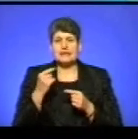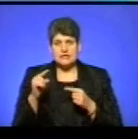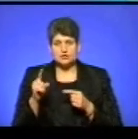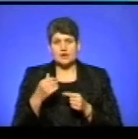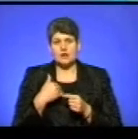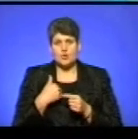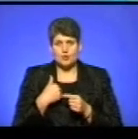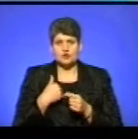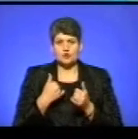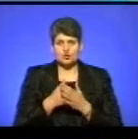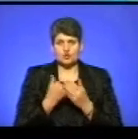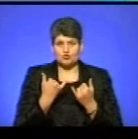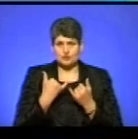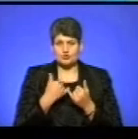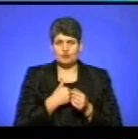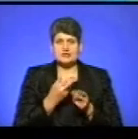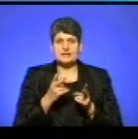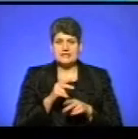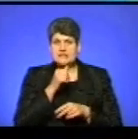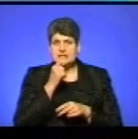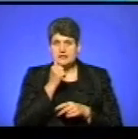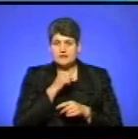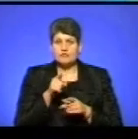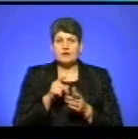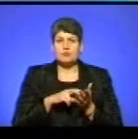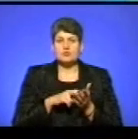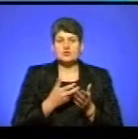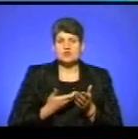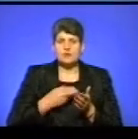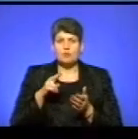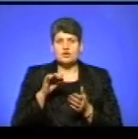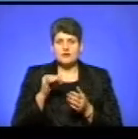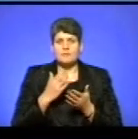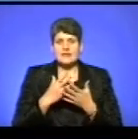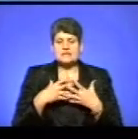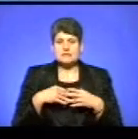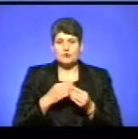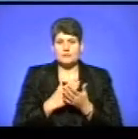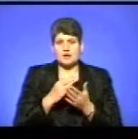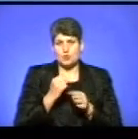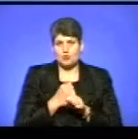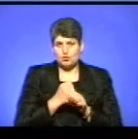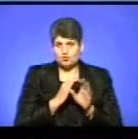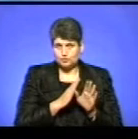до сих пір хоче залишитися анонімною, тому що вона живе в Почаїві, має свою сім'ю і має свою роботу.